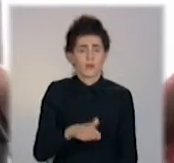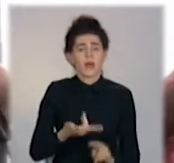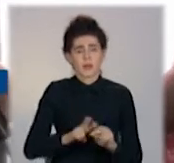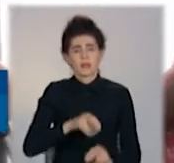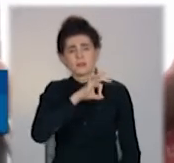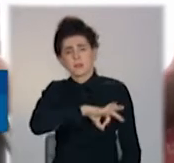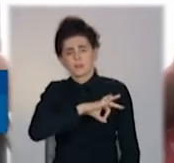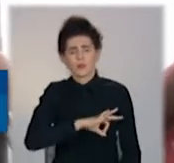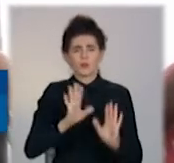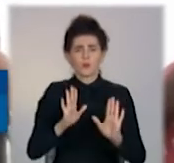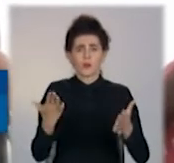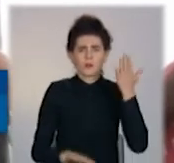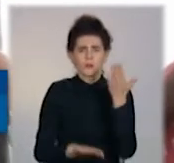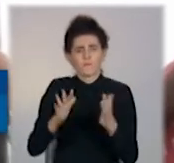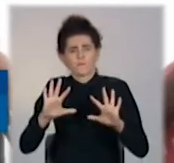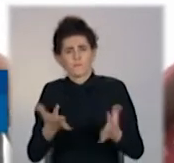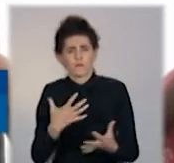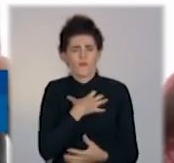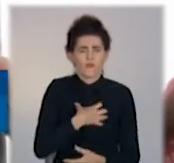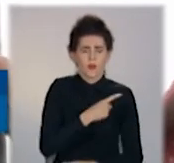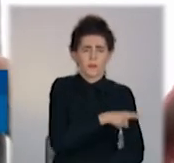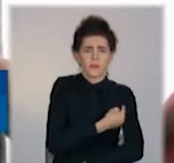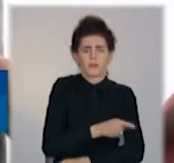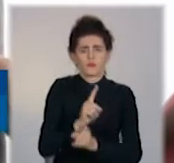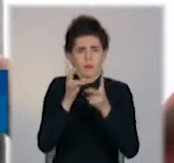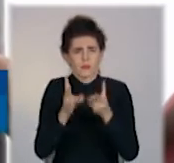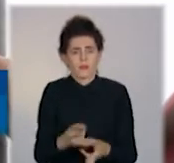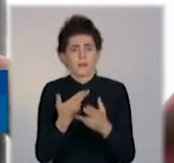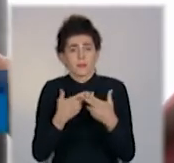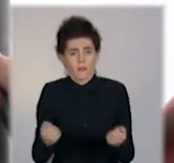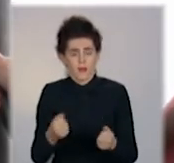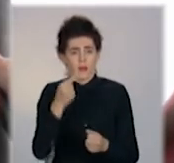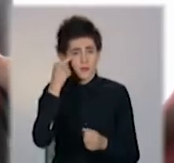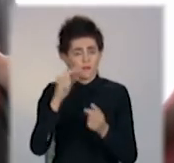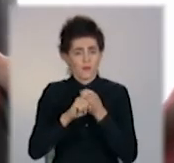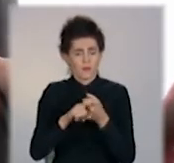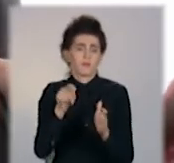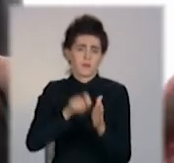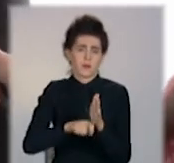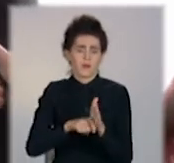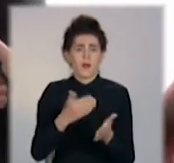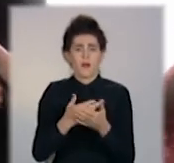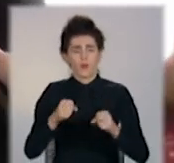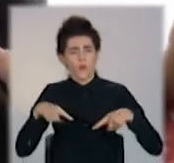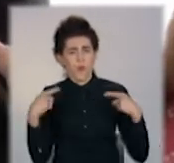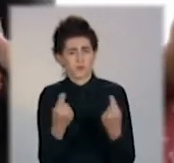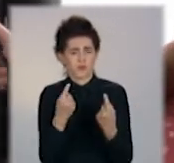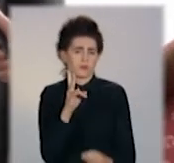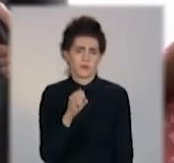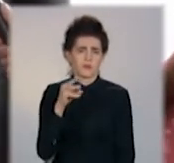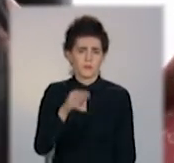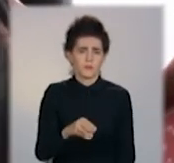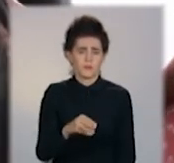показанням, по медицинським, коли є підозрення на коронавірус. Десять таких тестів зараз